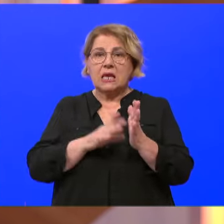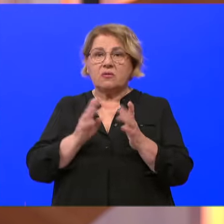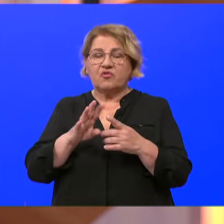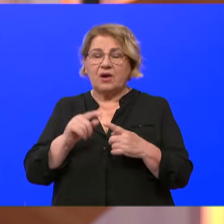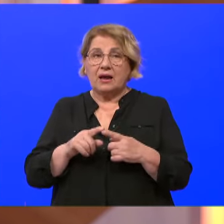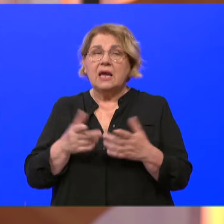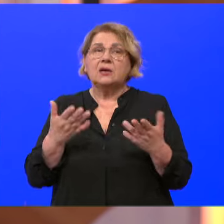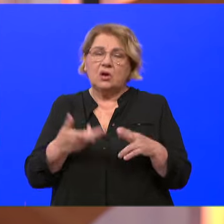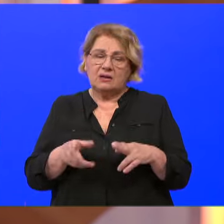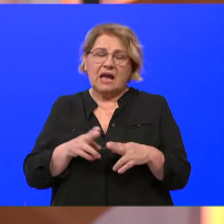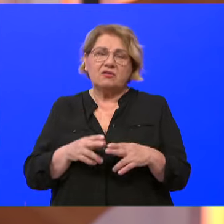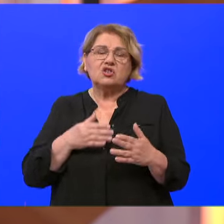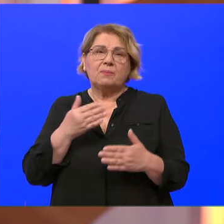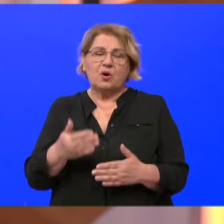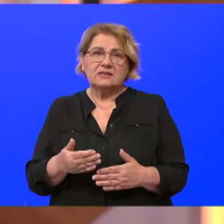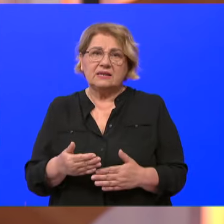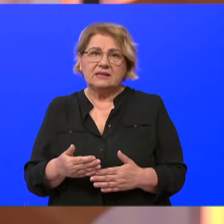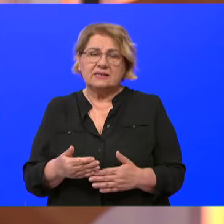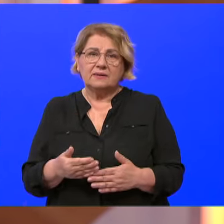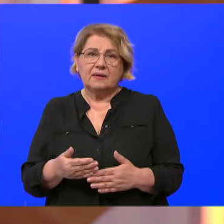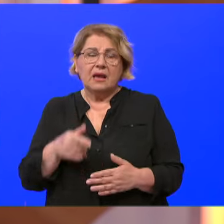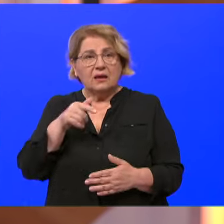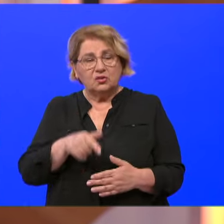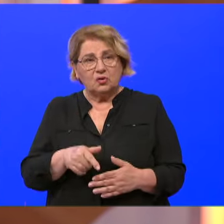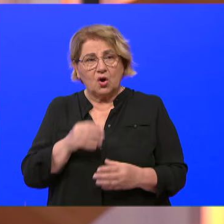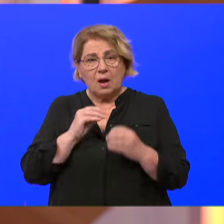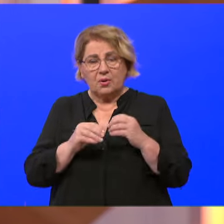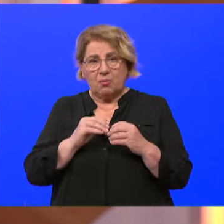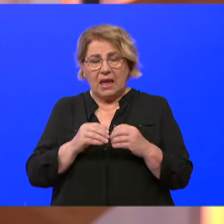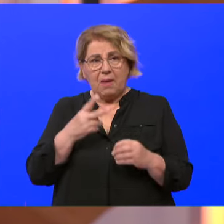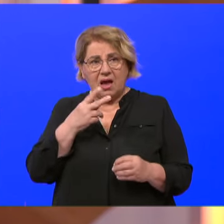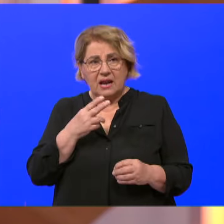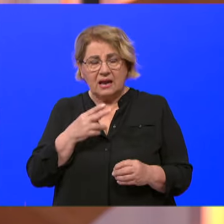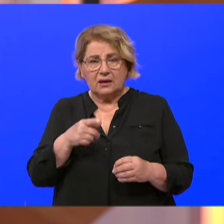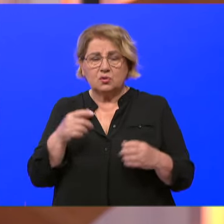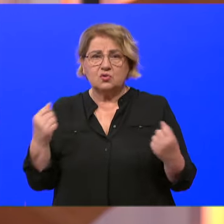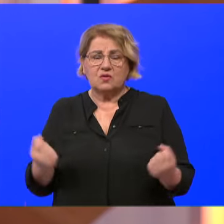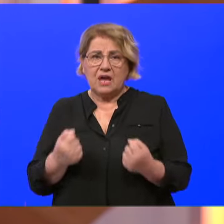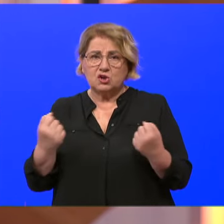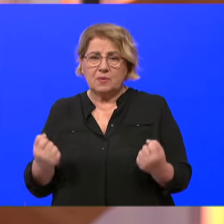posljedica onkološkog liječenja. Tu su vježbe.